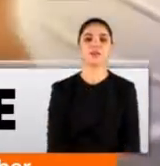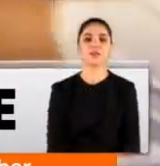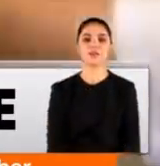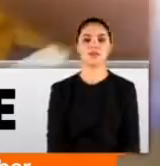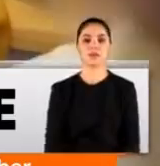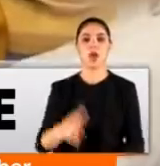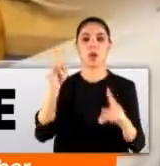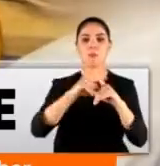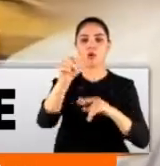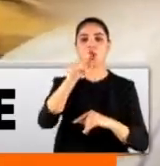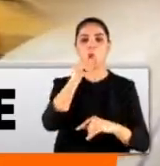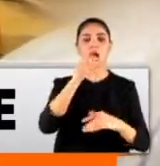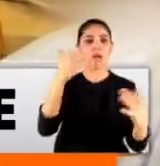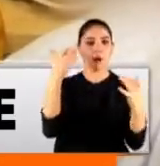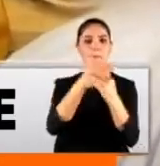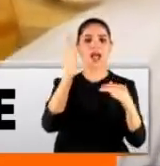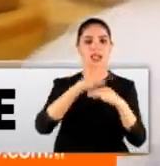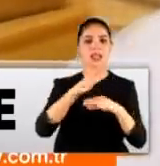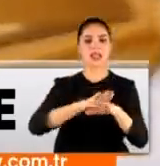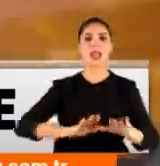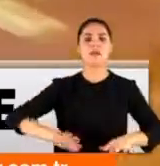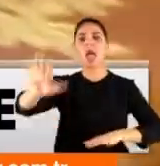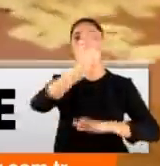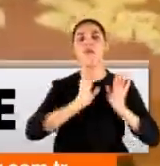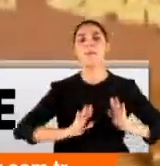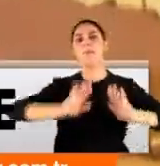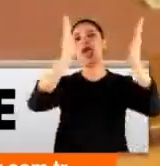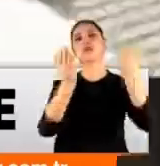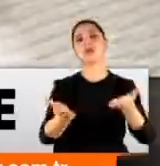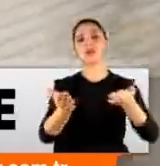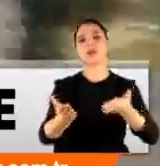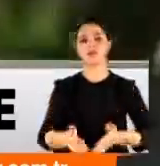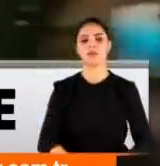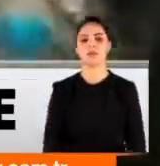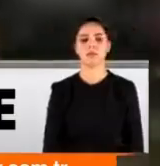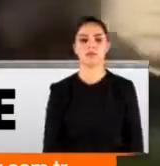Polis o kafelere baskın yaptı ve pes dedirten manzaralarla karşılaştı.